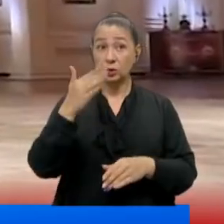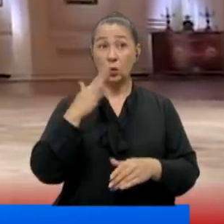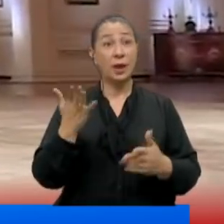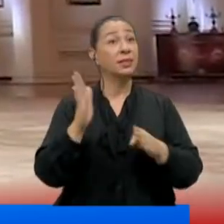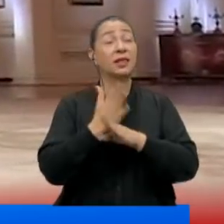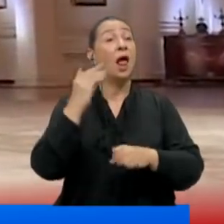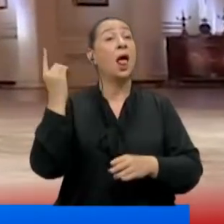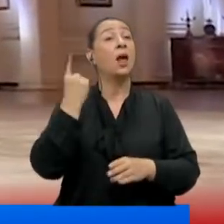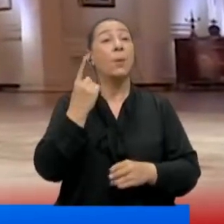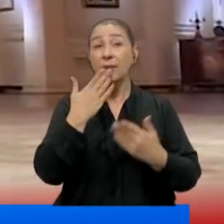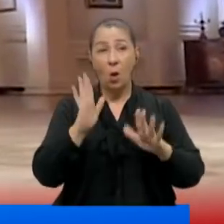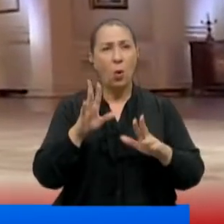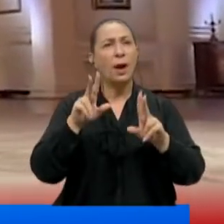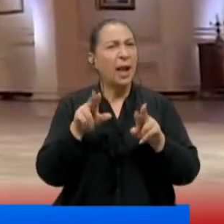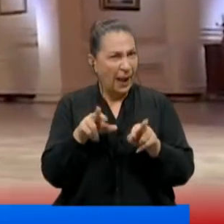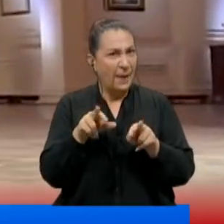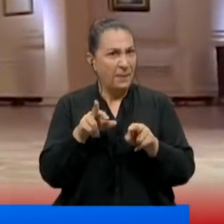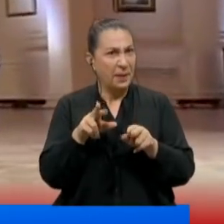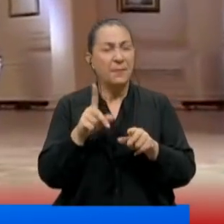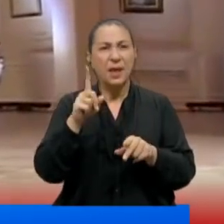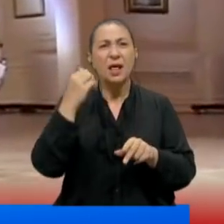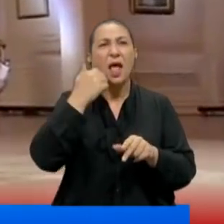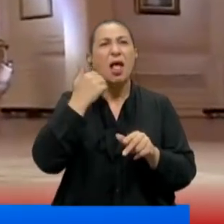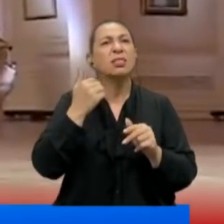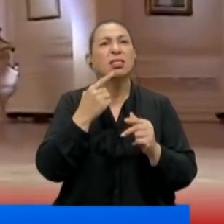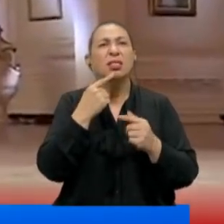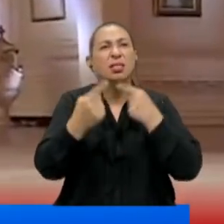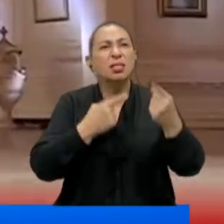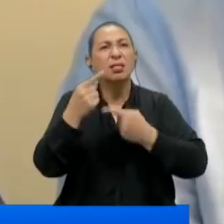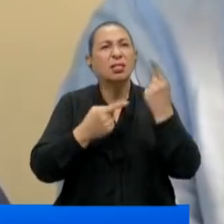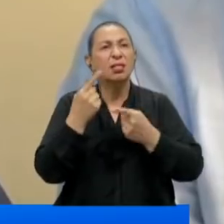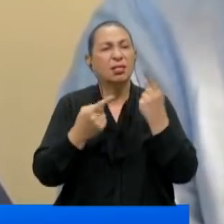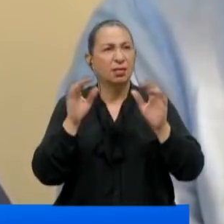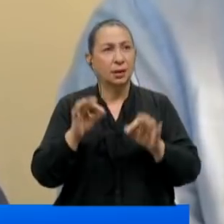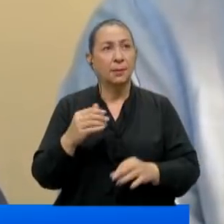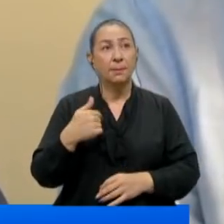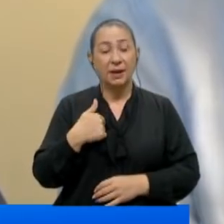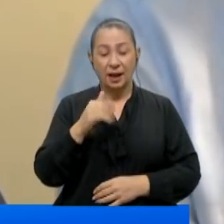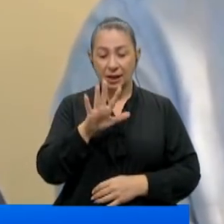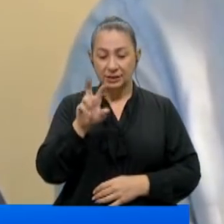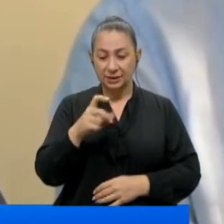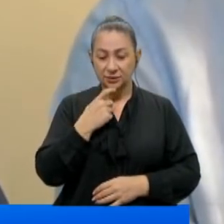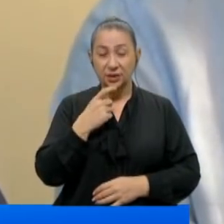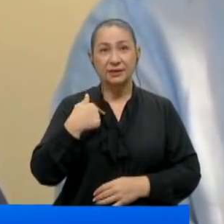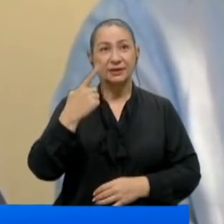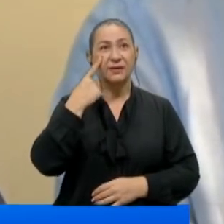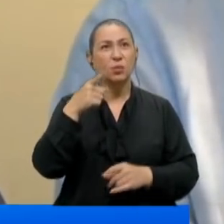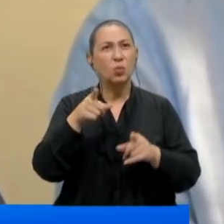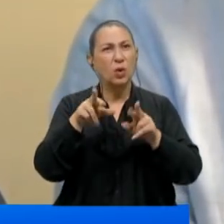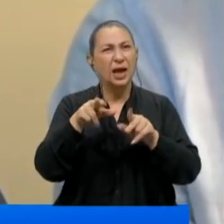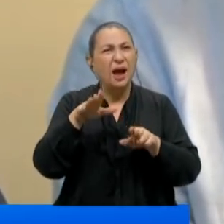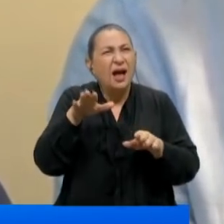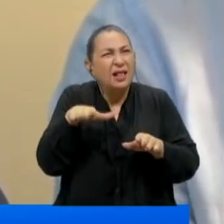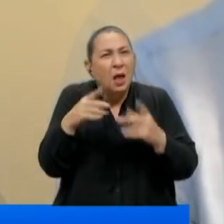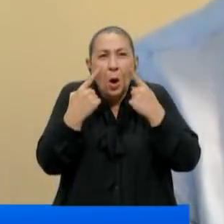niye helikopterler yok falan gibi bir yalan terörü estiriliyor. Ben 58 yaşındayım. Devletimi hiç bu kadar